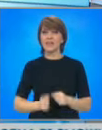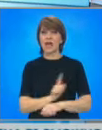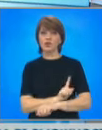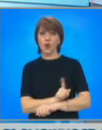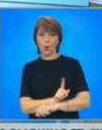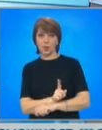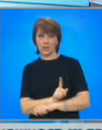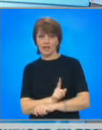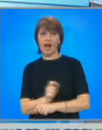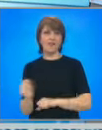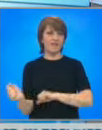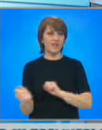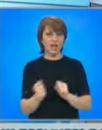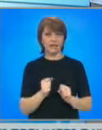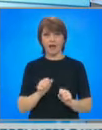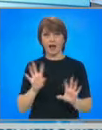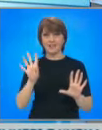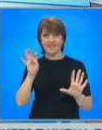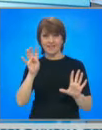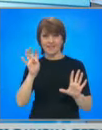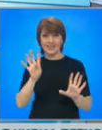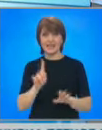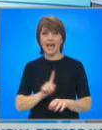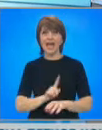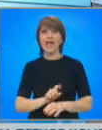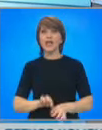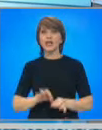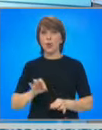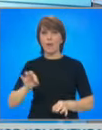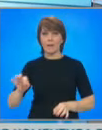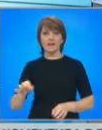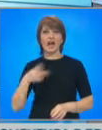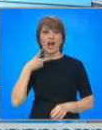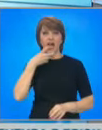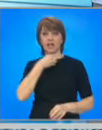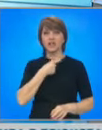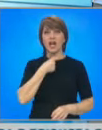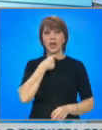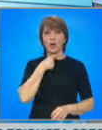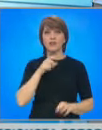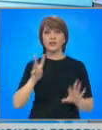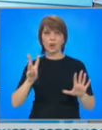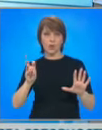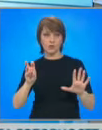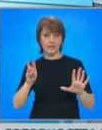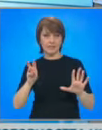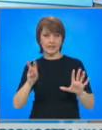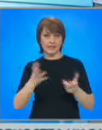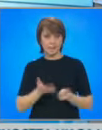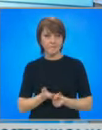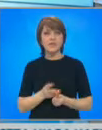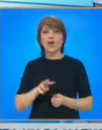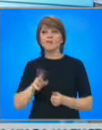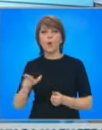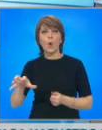скоростта на северо-западния вятър достигна почти 90 км в час, в Кърджали и Ловече около 80, а